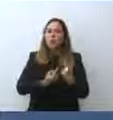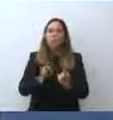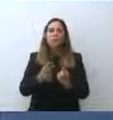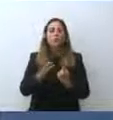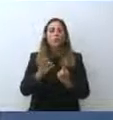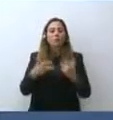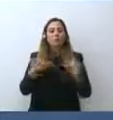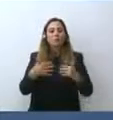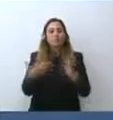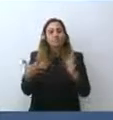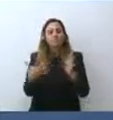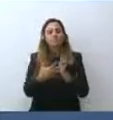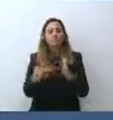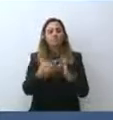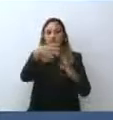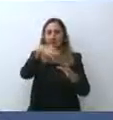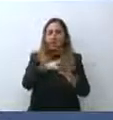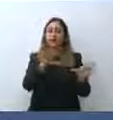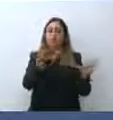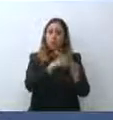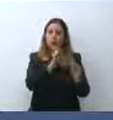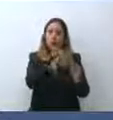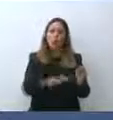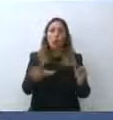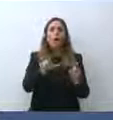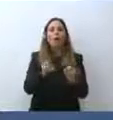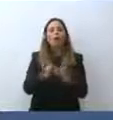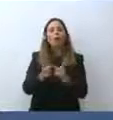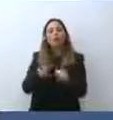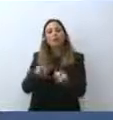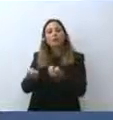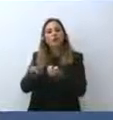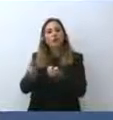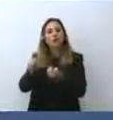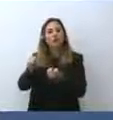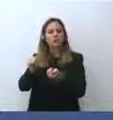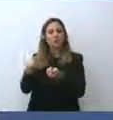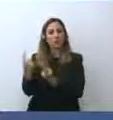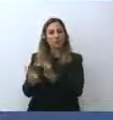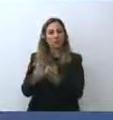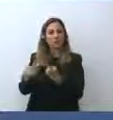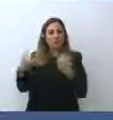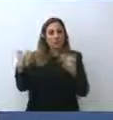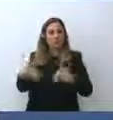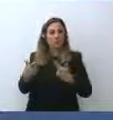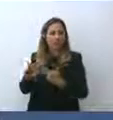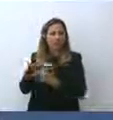dell'Unione Europea. Quindi ne parlerò oggi con Macron, certamente.